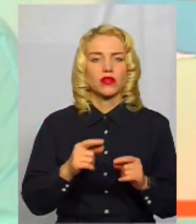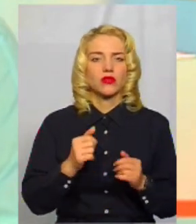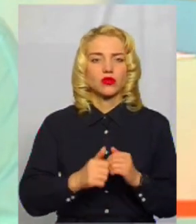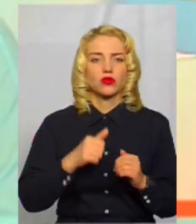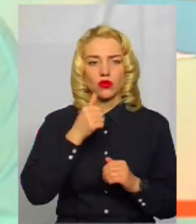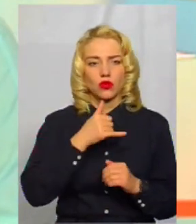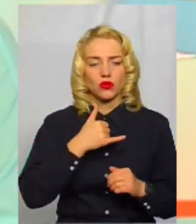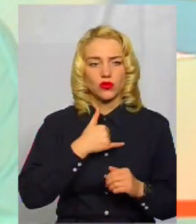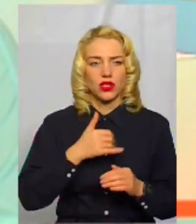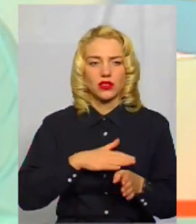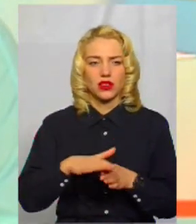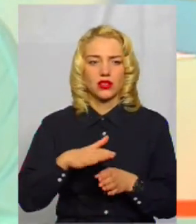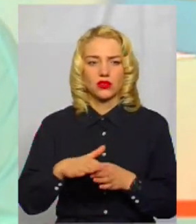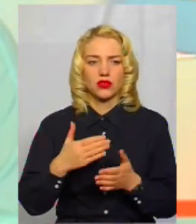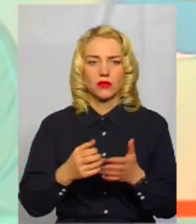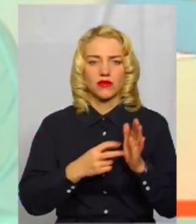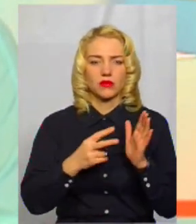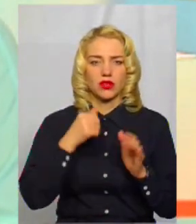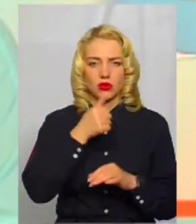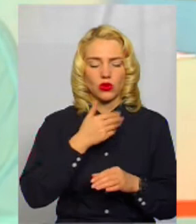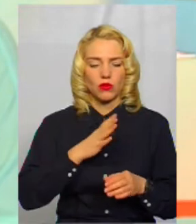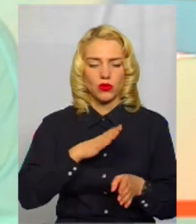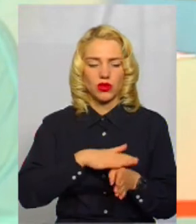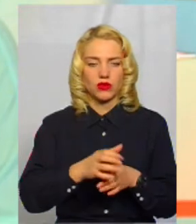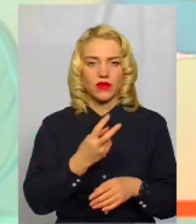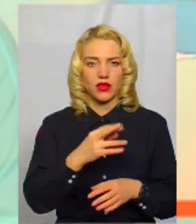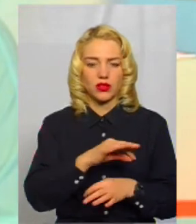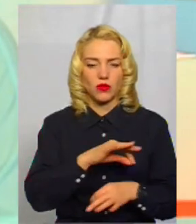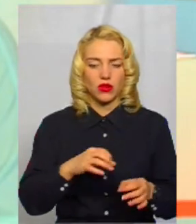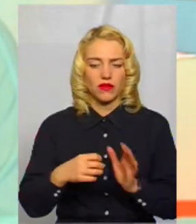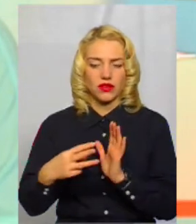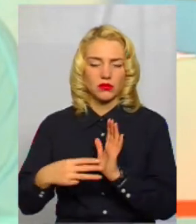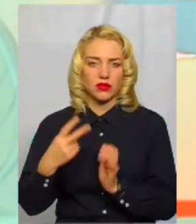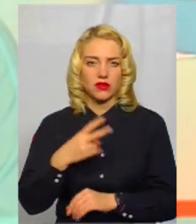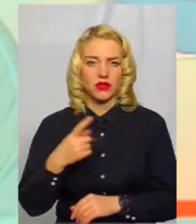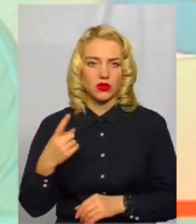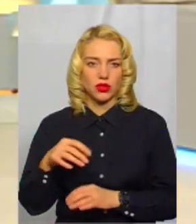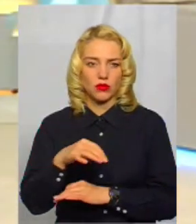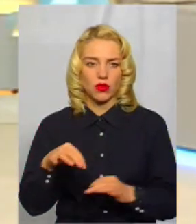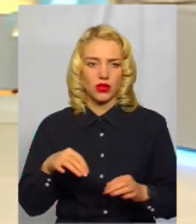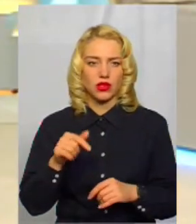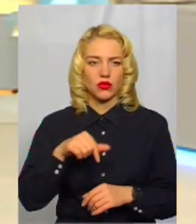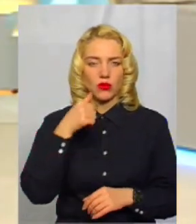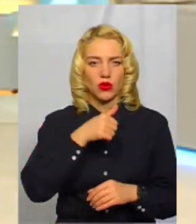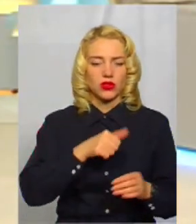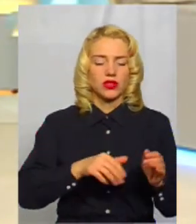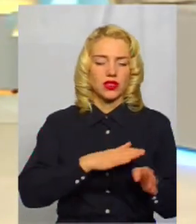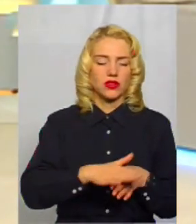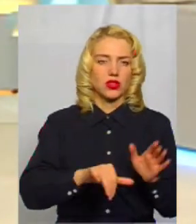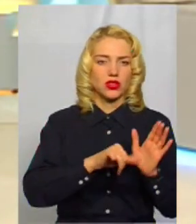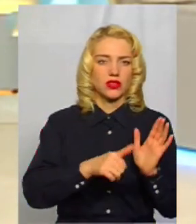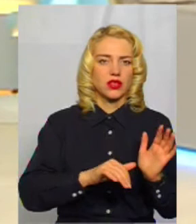Щороку в нас реалізовується, наприклад, у 2017 році було реалізовано 12 проєктів, у 2018 році – в цьому році реалізовується 16